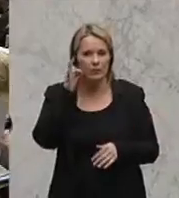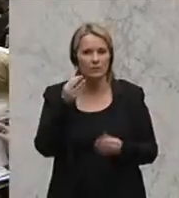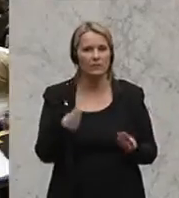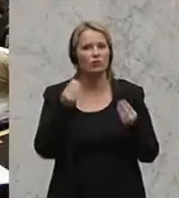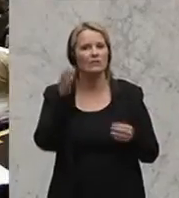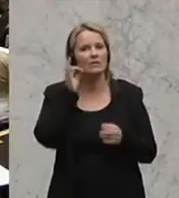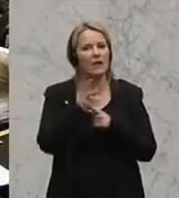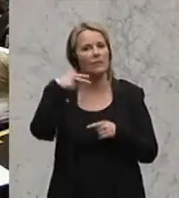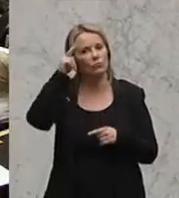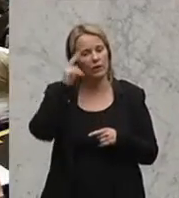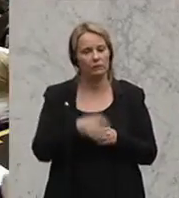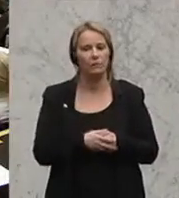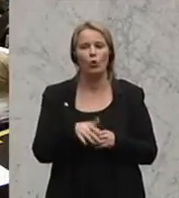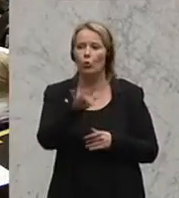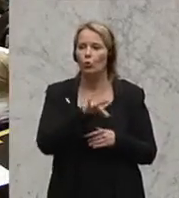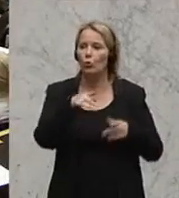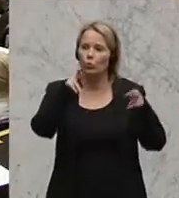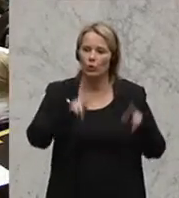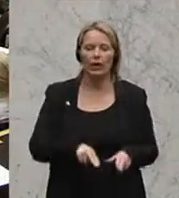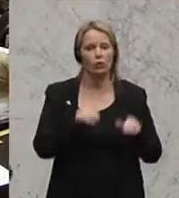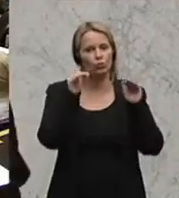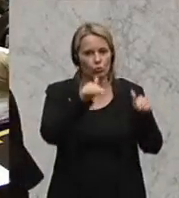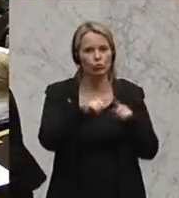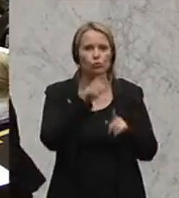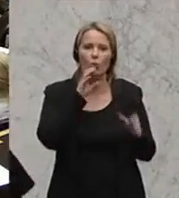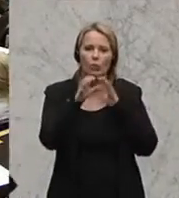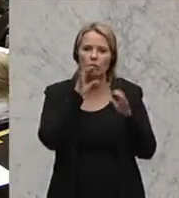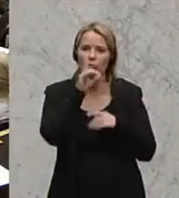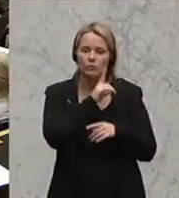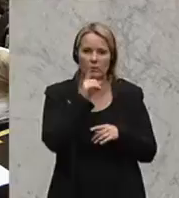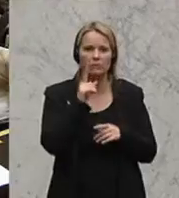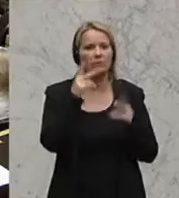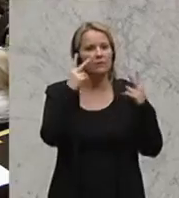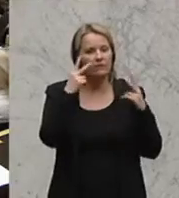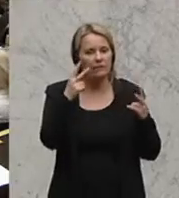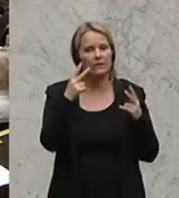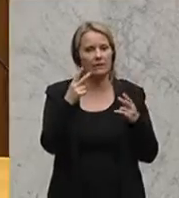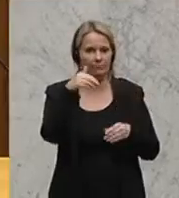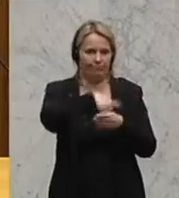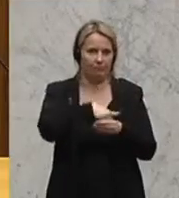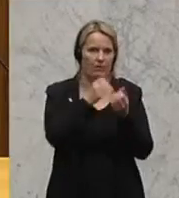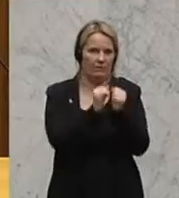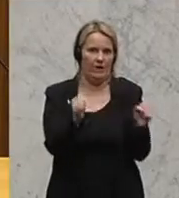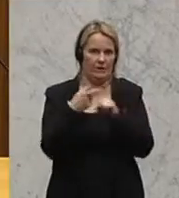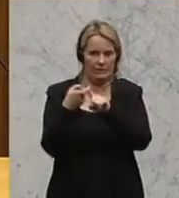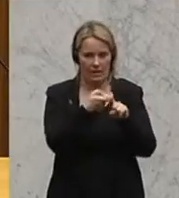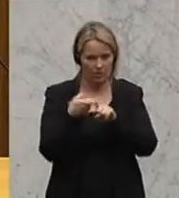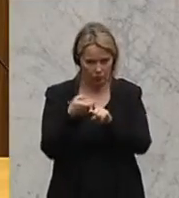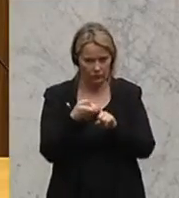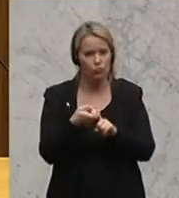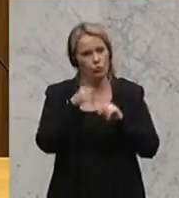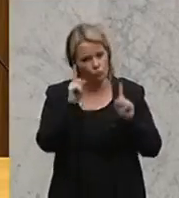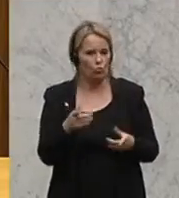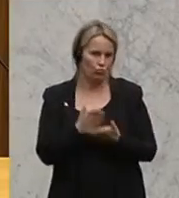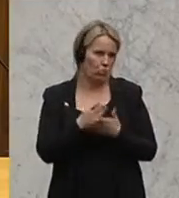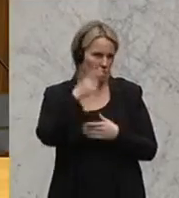Michael Hammer von der ÖVP ist schon am Wort. Kommunikationsgeheimnis ist ein wesentlicher und wichtiger Bestandteil einer freien Gesellschaft. Das sollte man